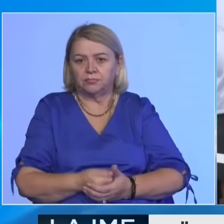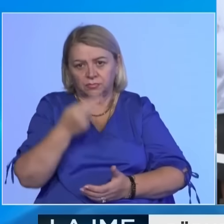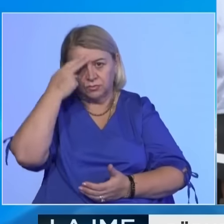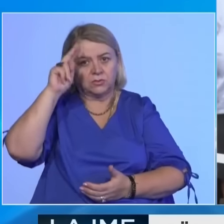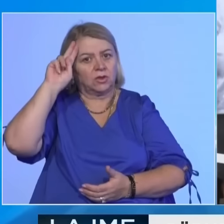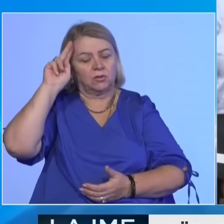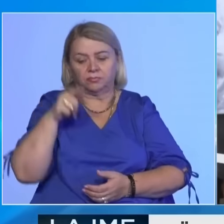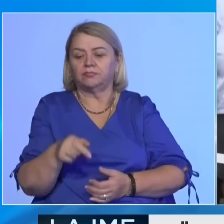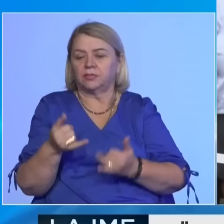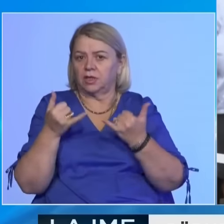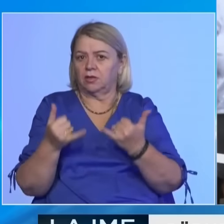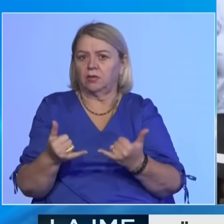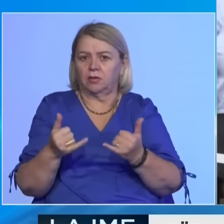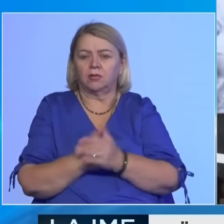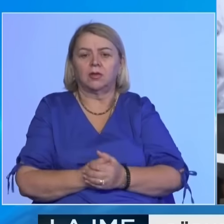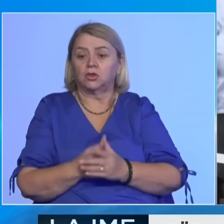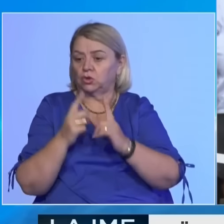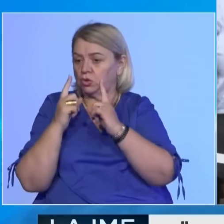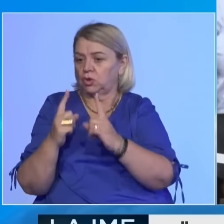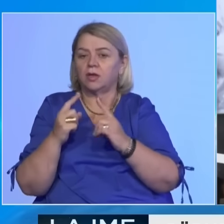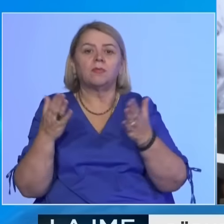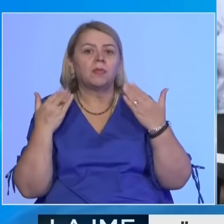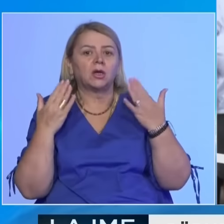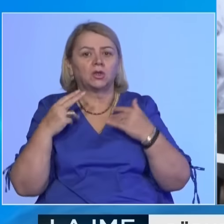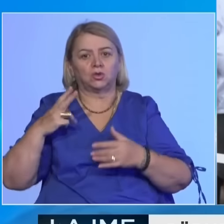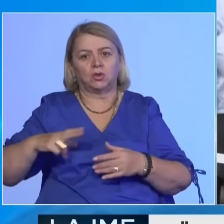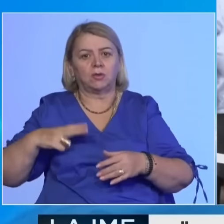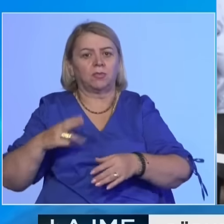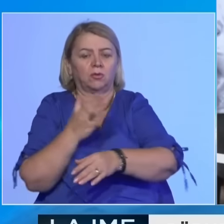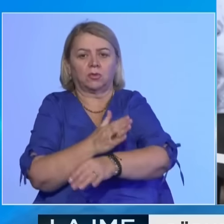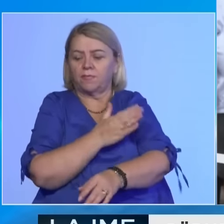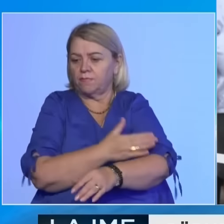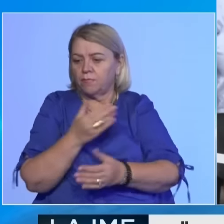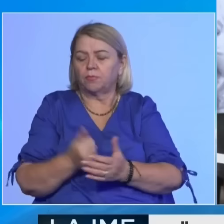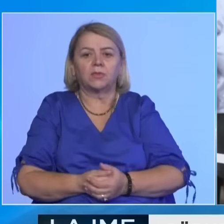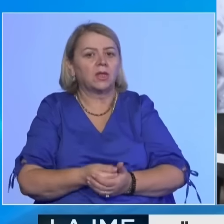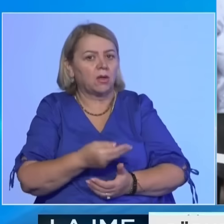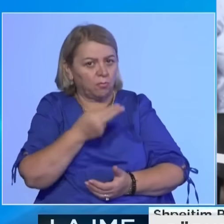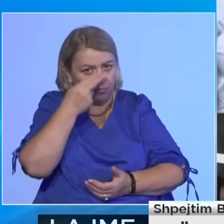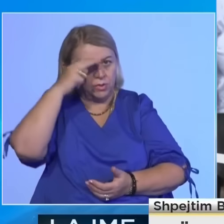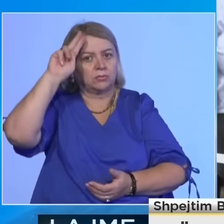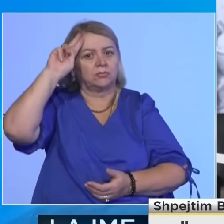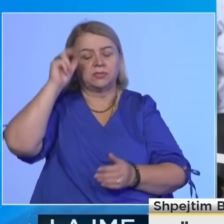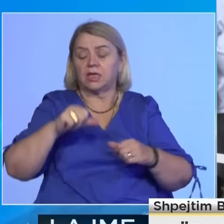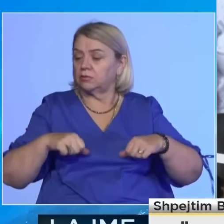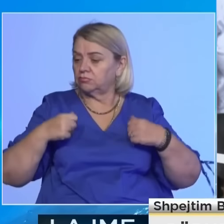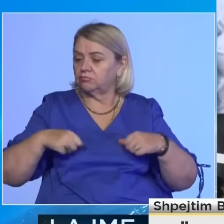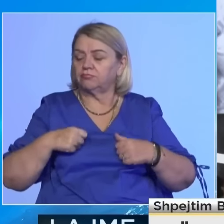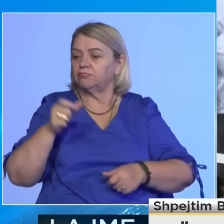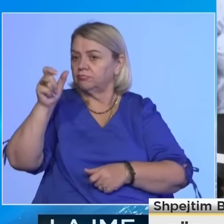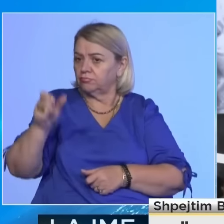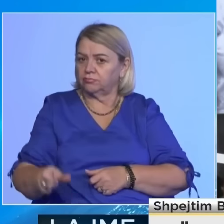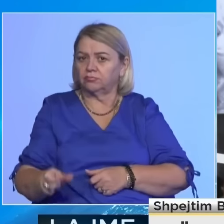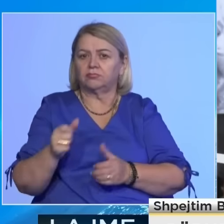që tashmë dhe të cëndroj në parkën e qytetit për dujeves është një përkujtim i përjetëshëm për një rion